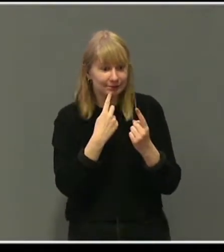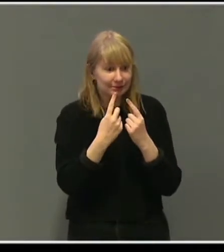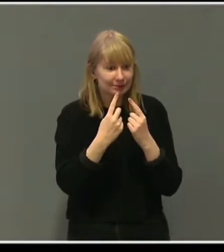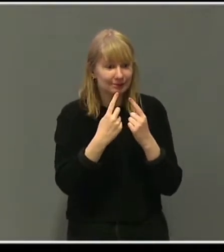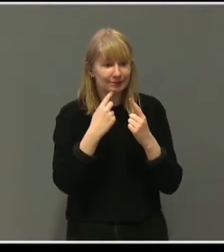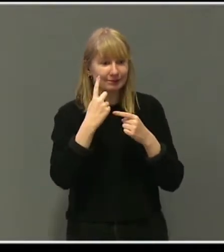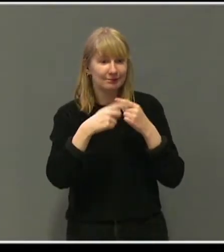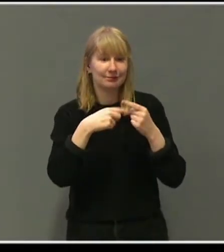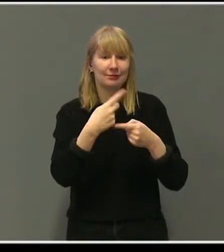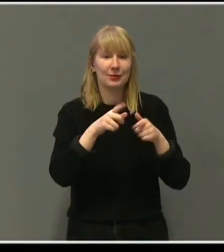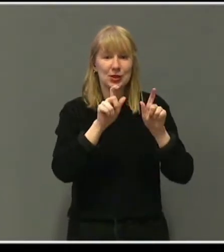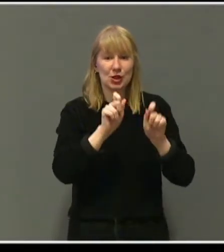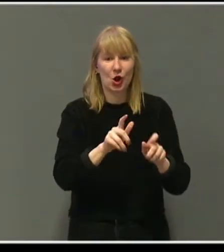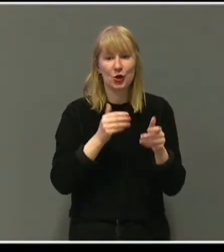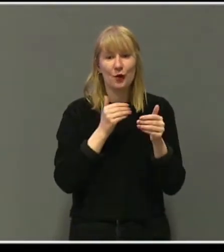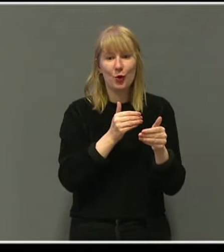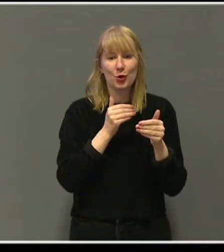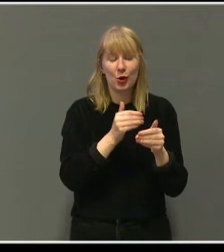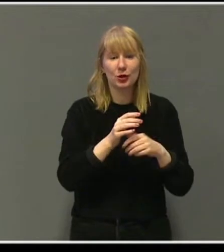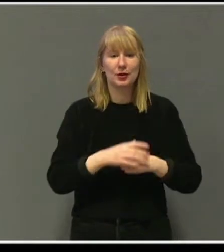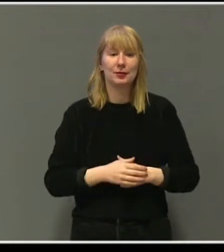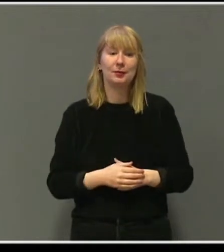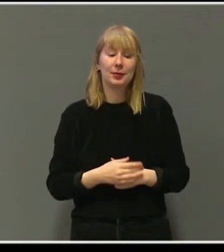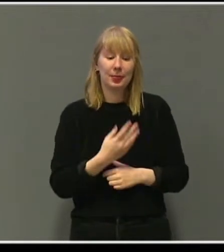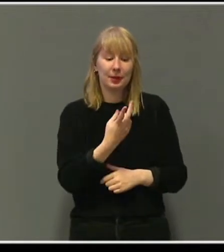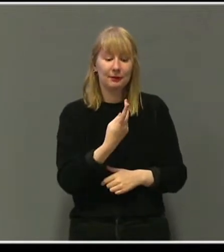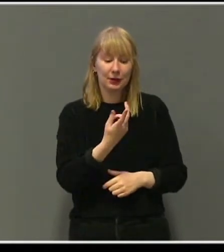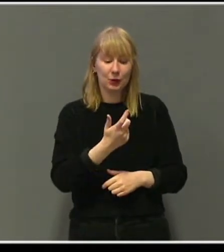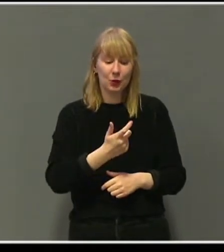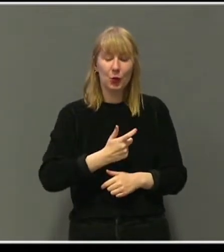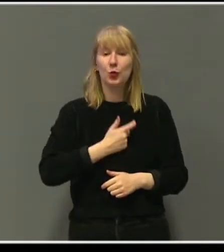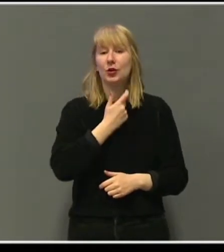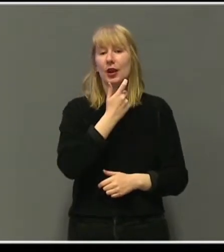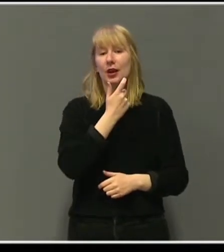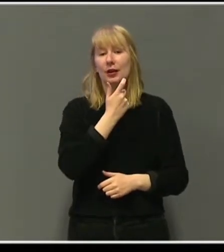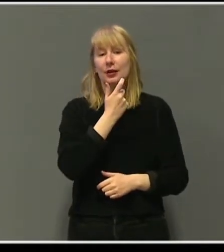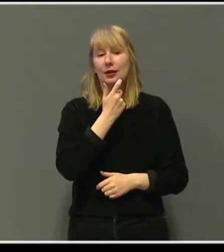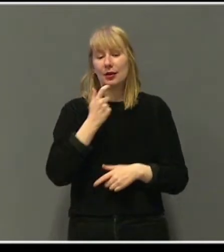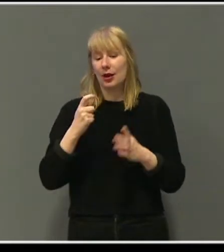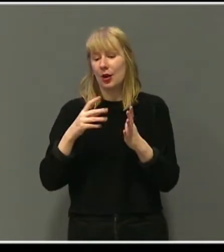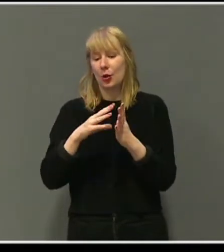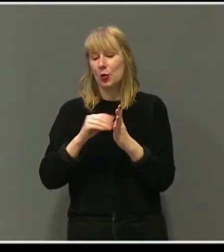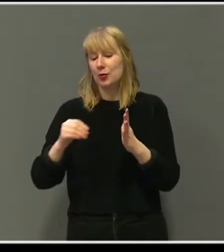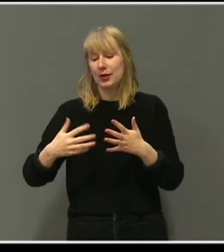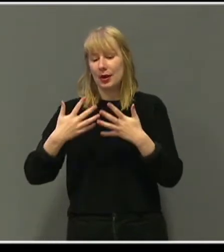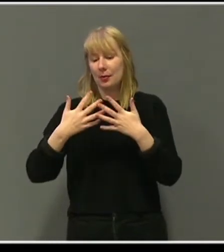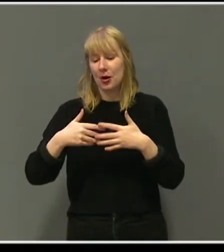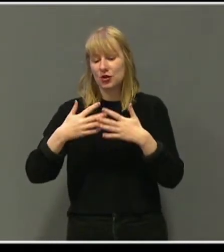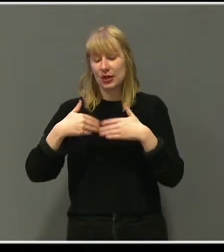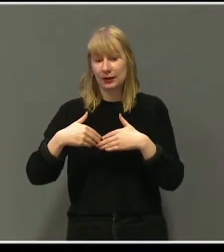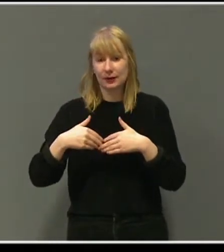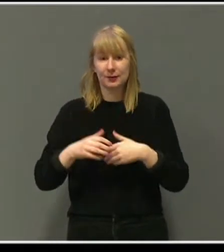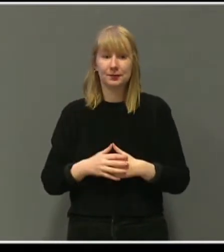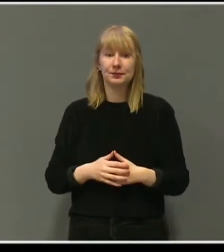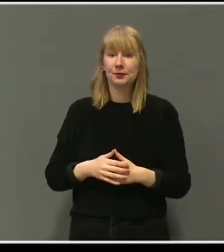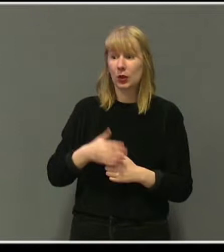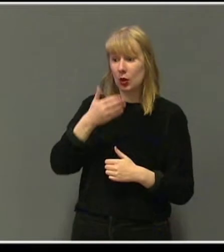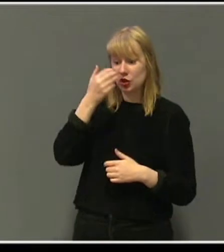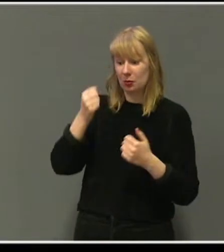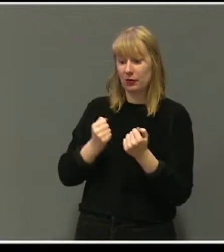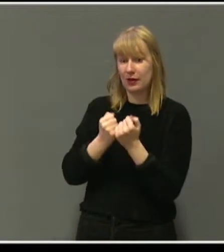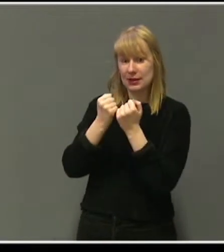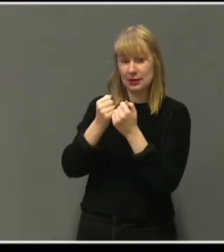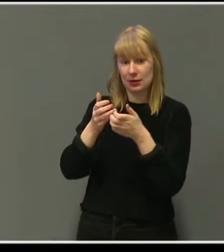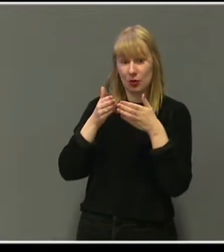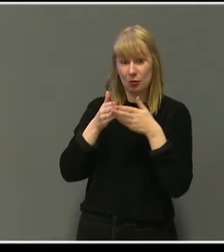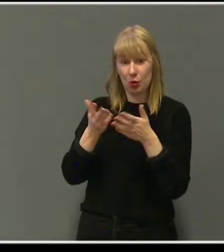sånn begynte det. To unge mennesker ved en kopimaskin. På sommerfesten var vi på båttur på Oslofjorden og havnet